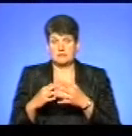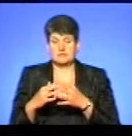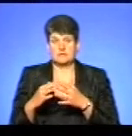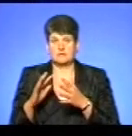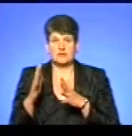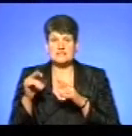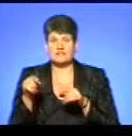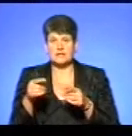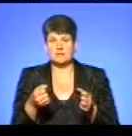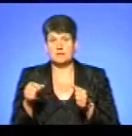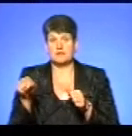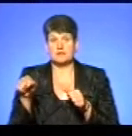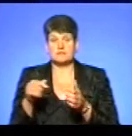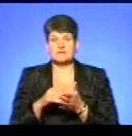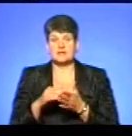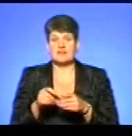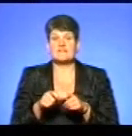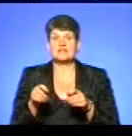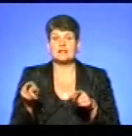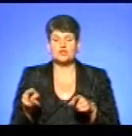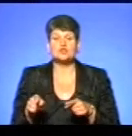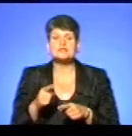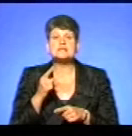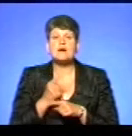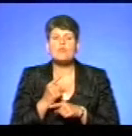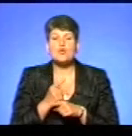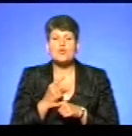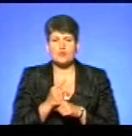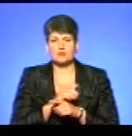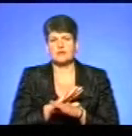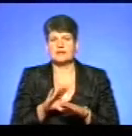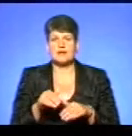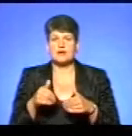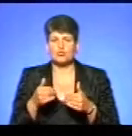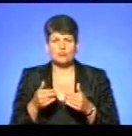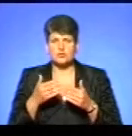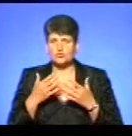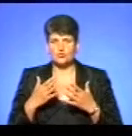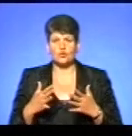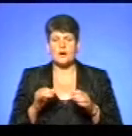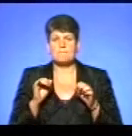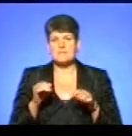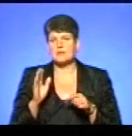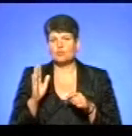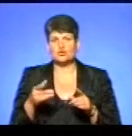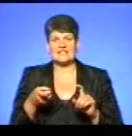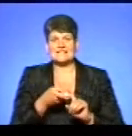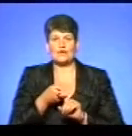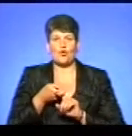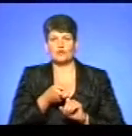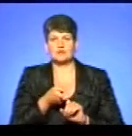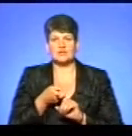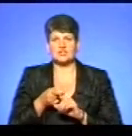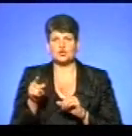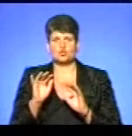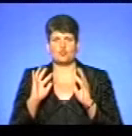і він утримував там тих поросяд відкритим. Що категорично забороняється, і не рекомендуює мені в який бразі, тому що міг бути контакт через ту